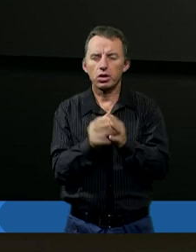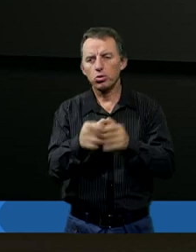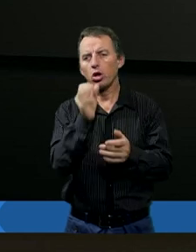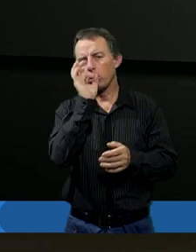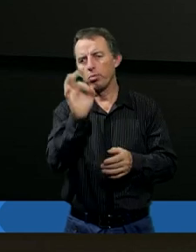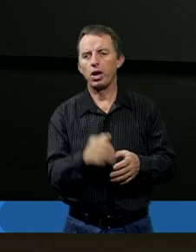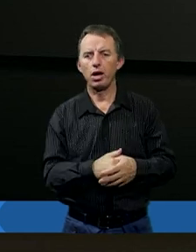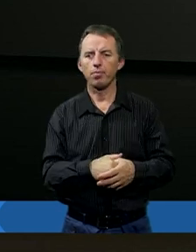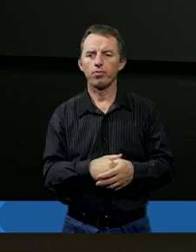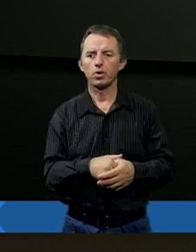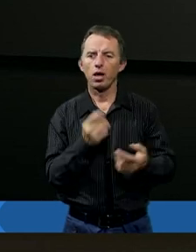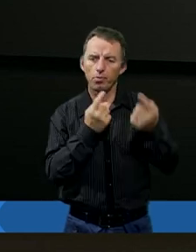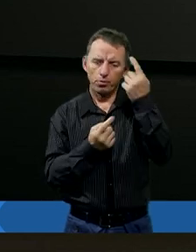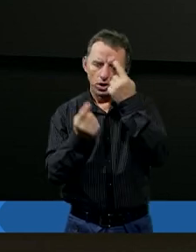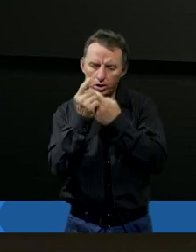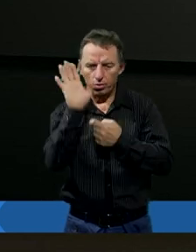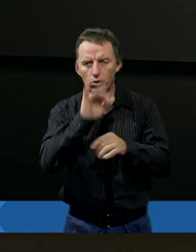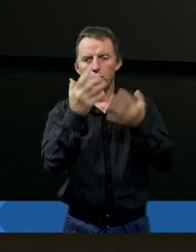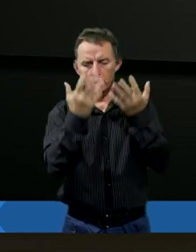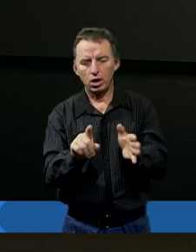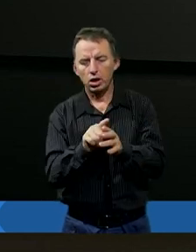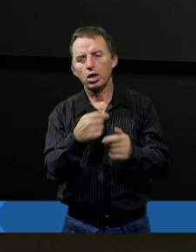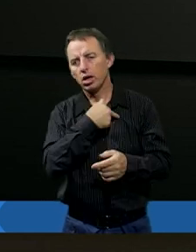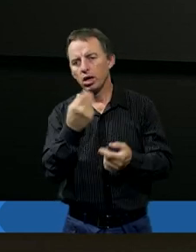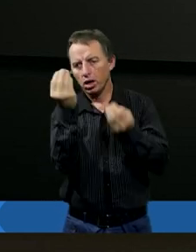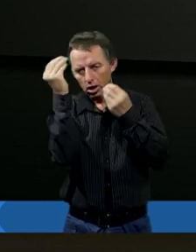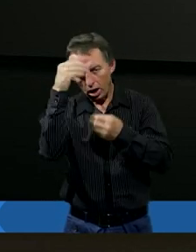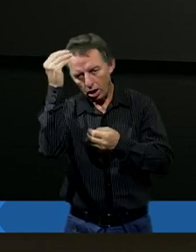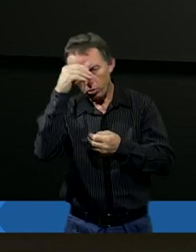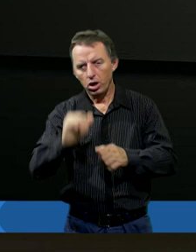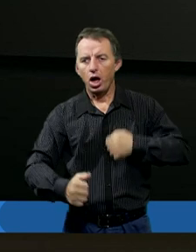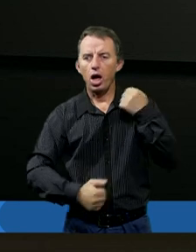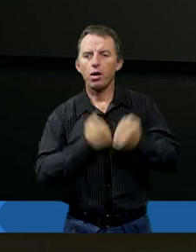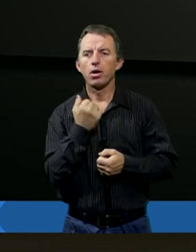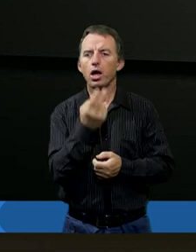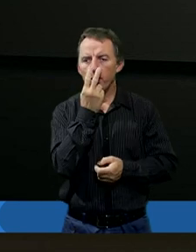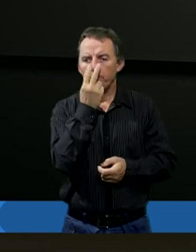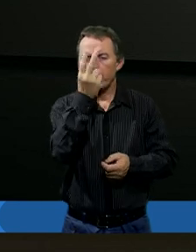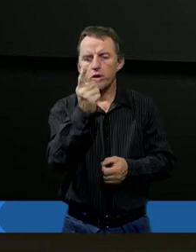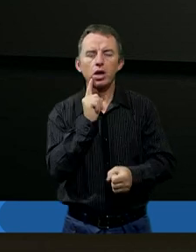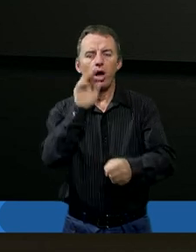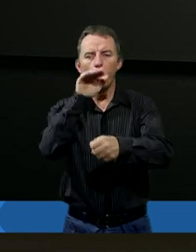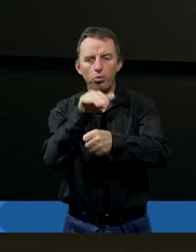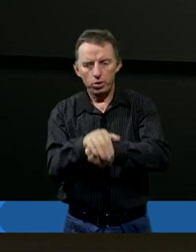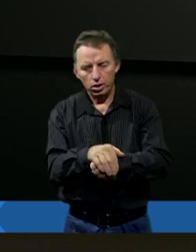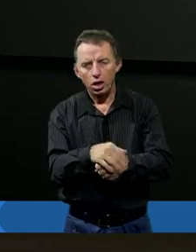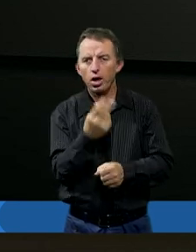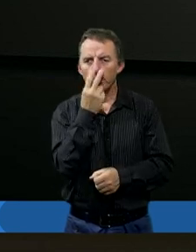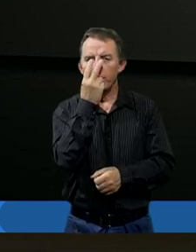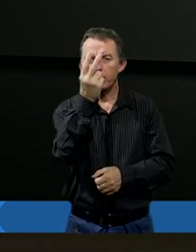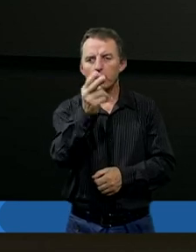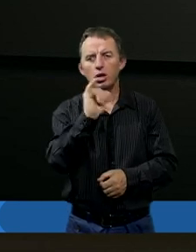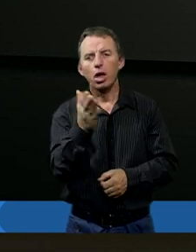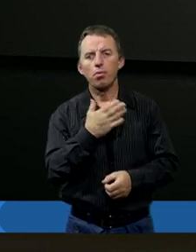co dobre. Ale myślę, że Bóg też chce nas nauczyć, żebyśmy patrzyli na obietnicę, żebyśmy